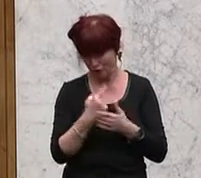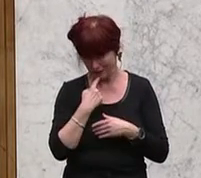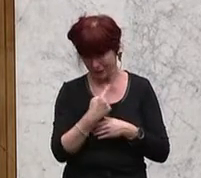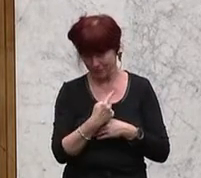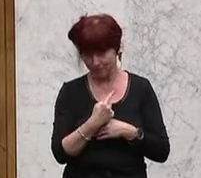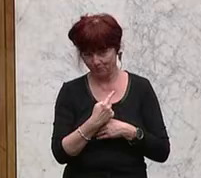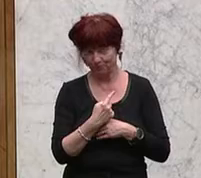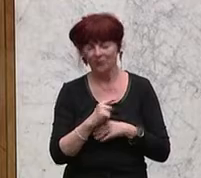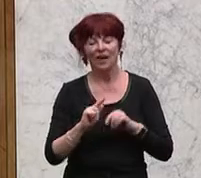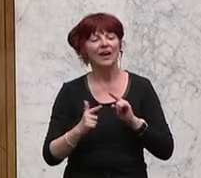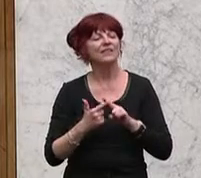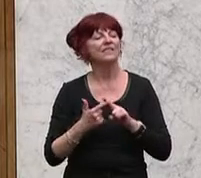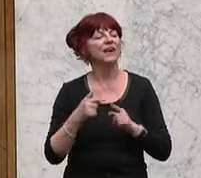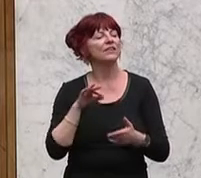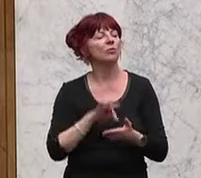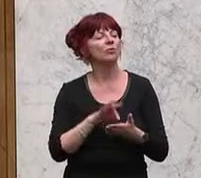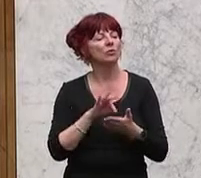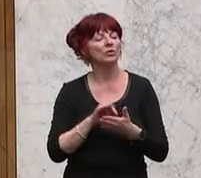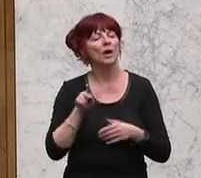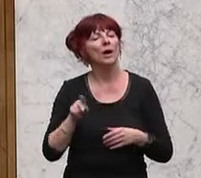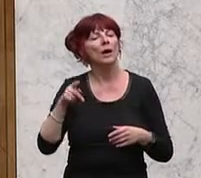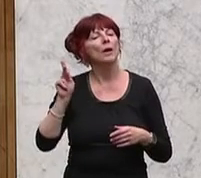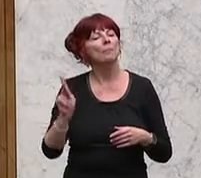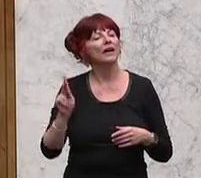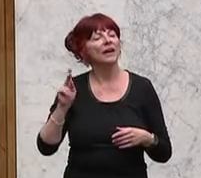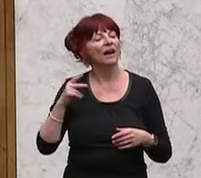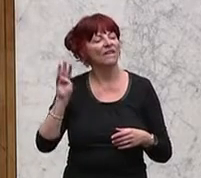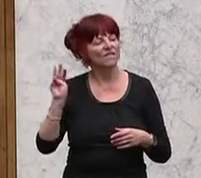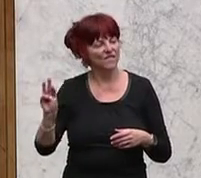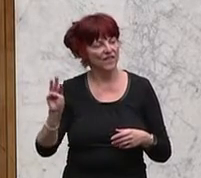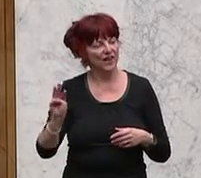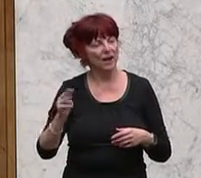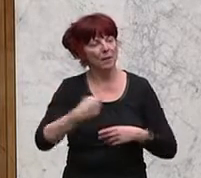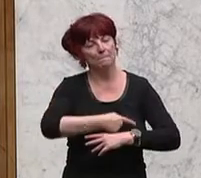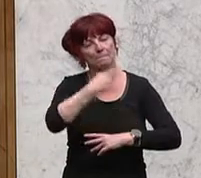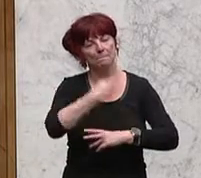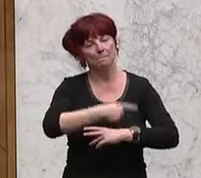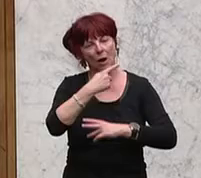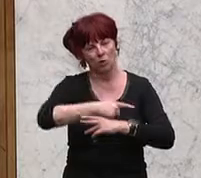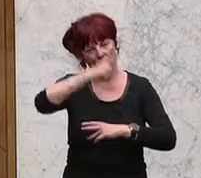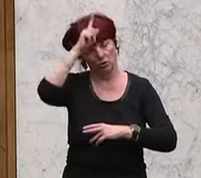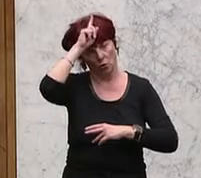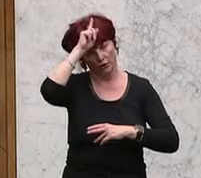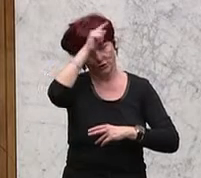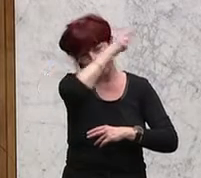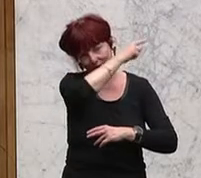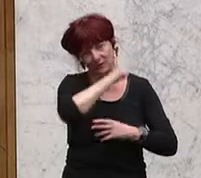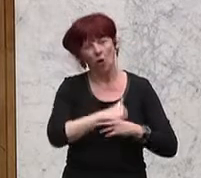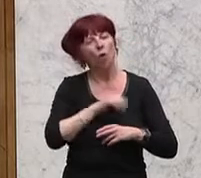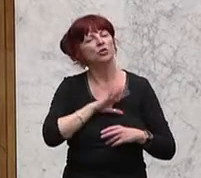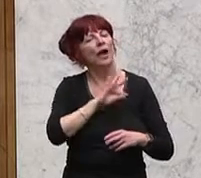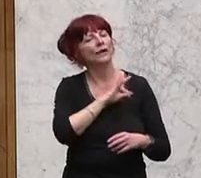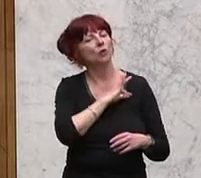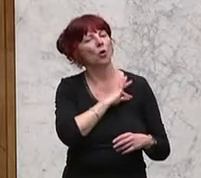Es geht um die BKW-Maut in Deutschland. Da kann ich es kurz machen. Ich habe einen sehr geschätzten Kollegen, Verkehrssprecher der Grünen im Deutschen Bundestag.